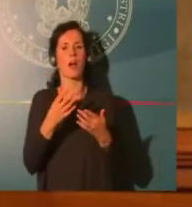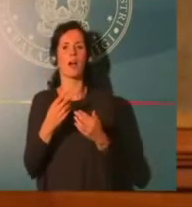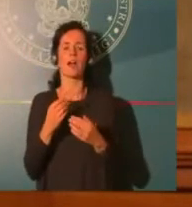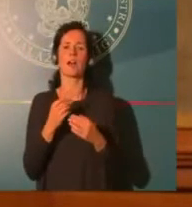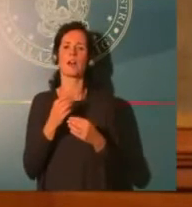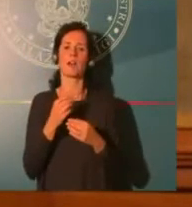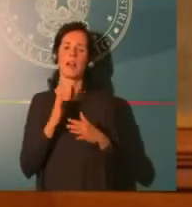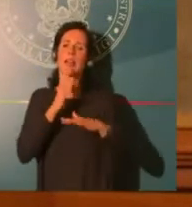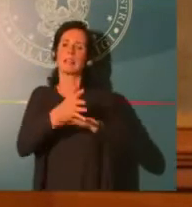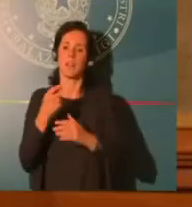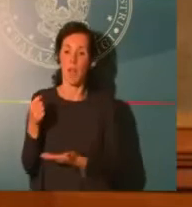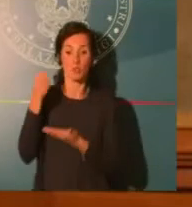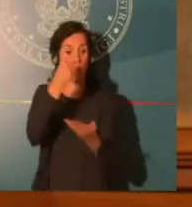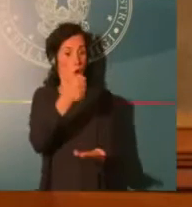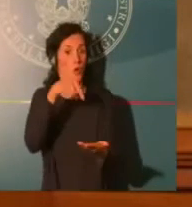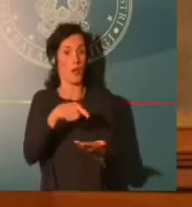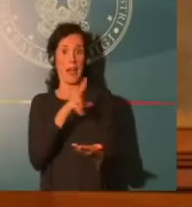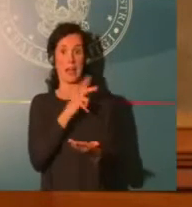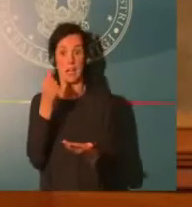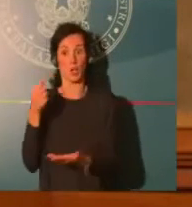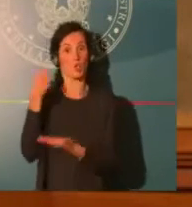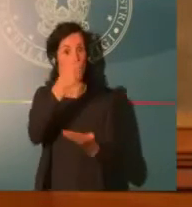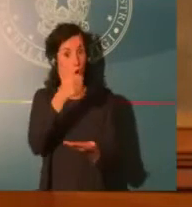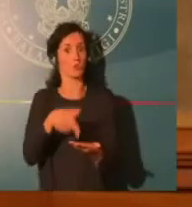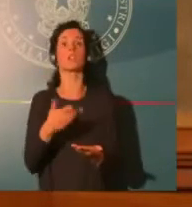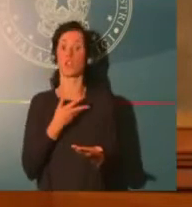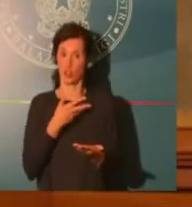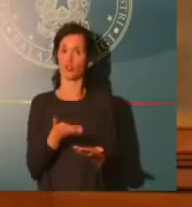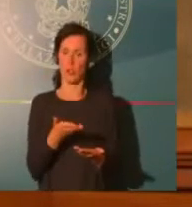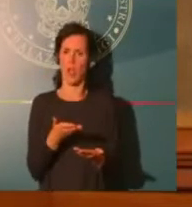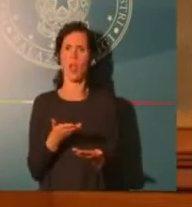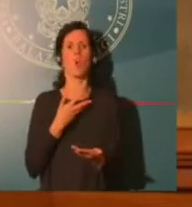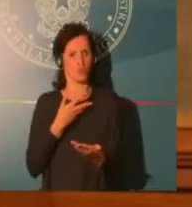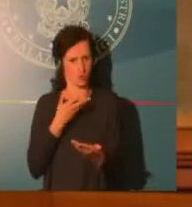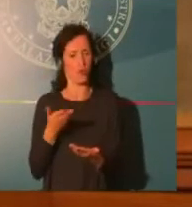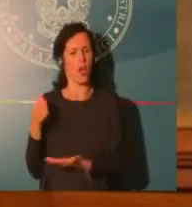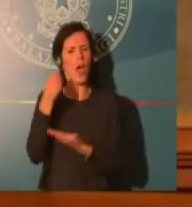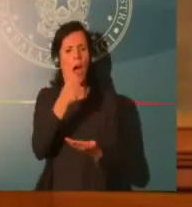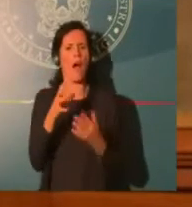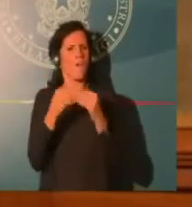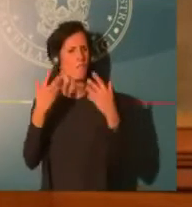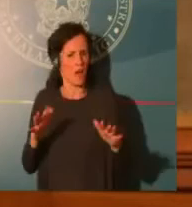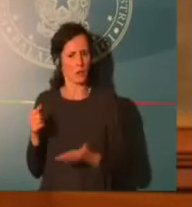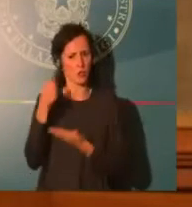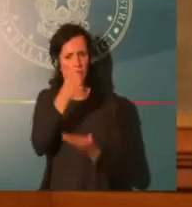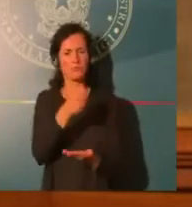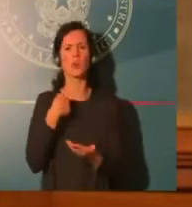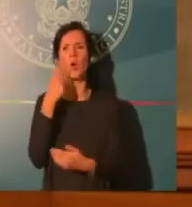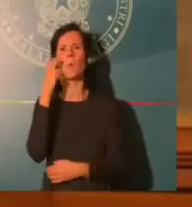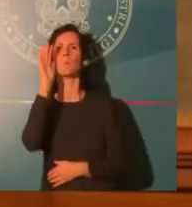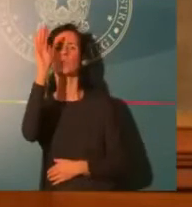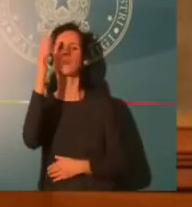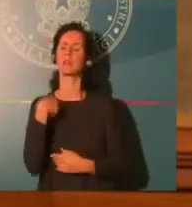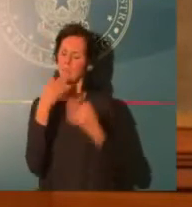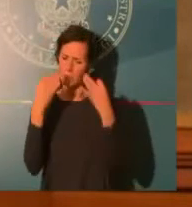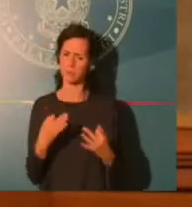prospettiva è solida, sia rispetto alle nostre previsioni per quest'anno, sia rispetto alla prospettiva dell'anno prossimo. Come sapete, nella Nadef abbiamo